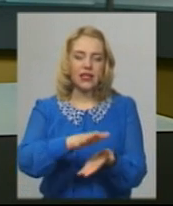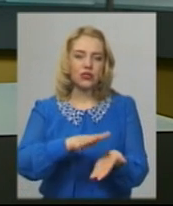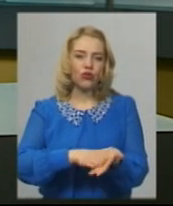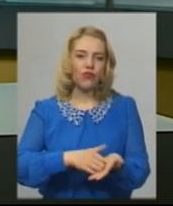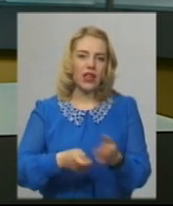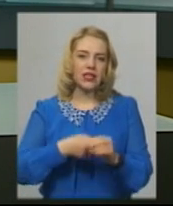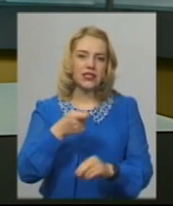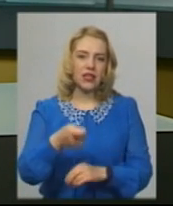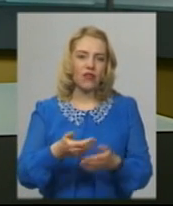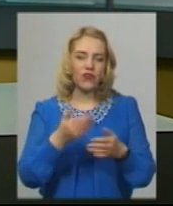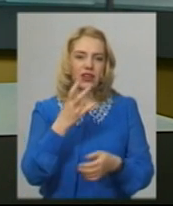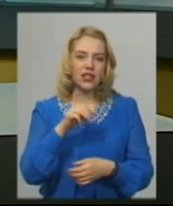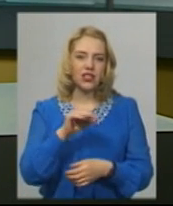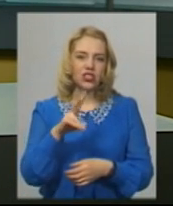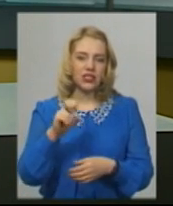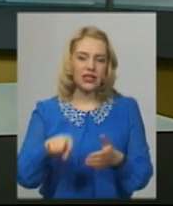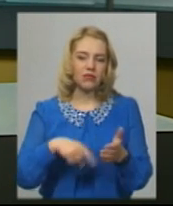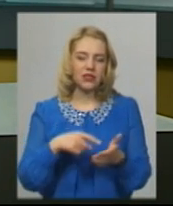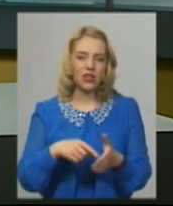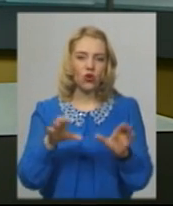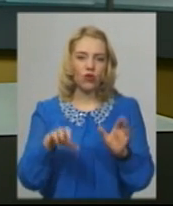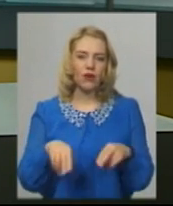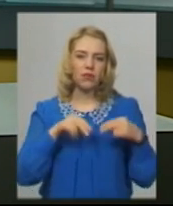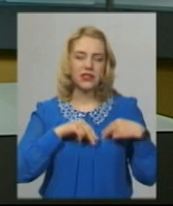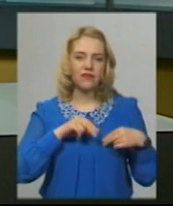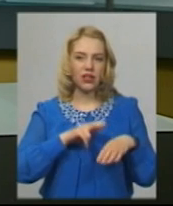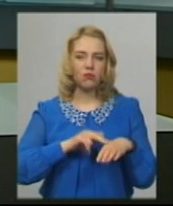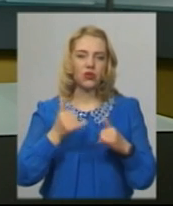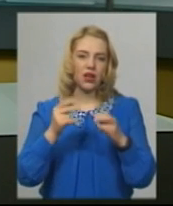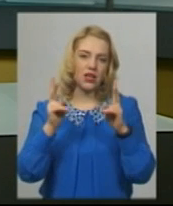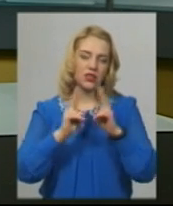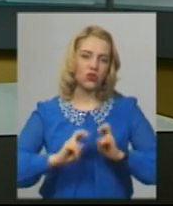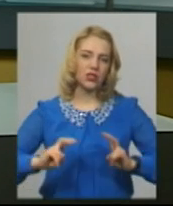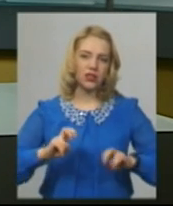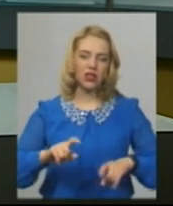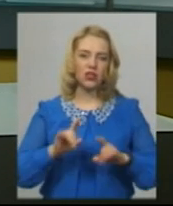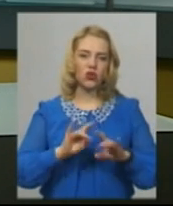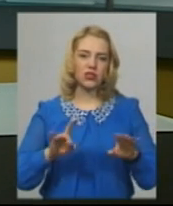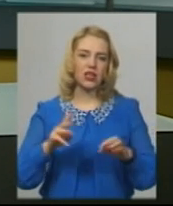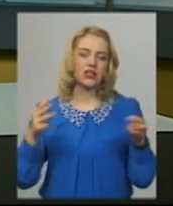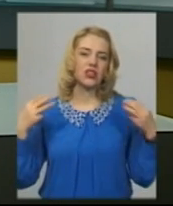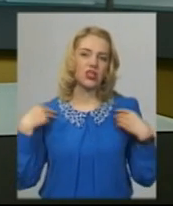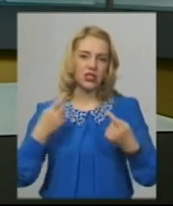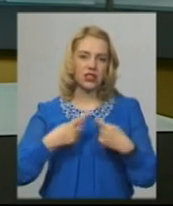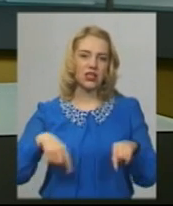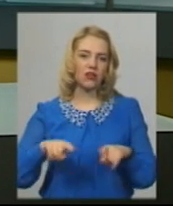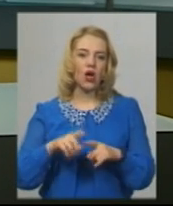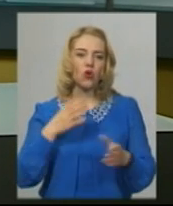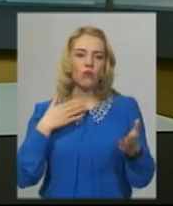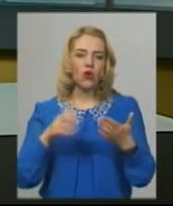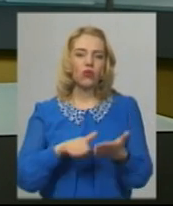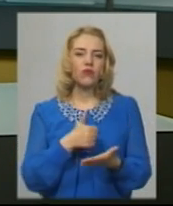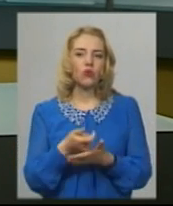голови і працівники Національної поліції. Наразі її розглядають, каже начальниця сектору Комунікації головного управління